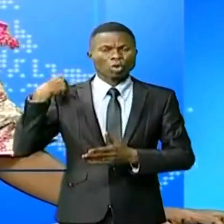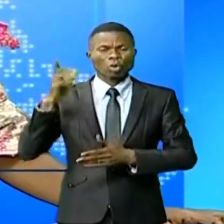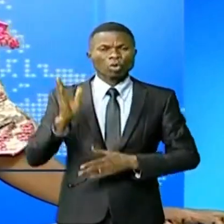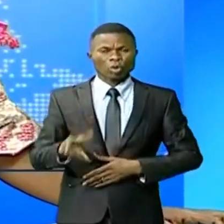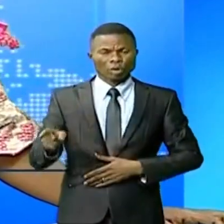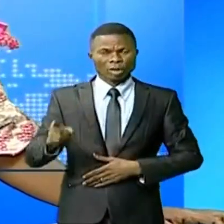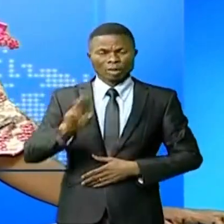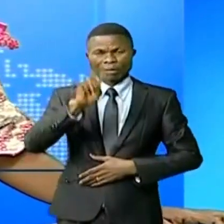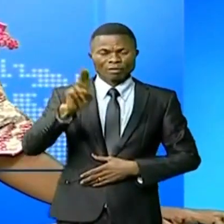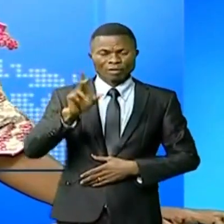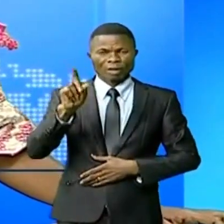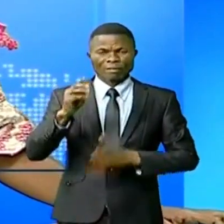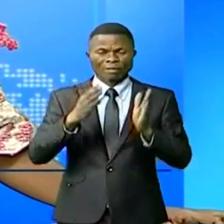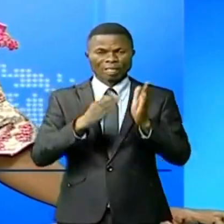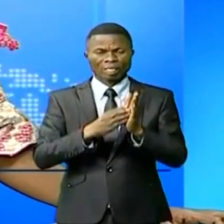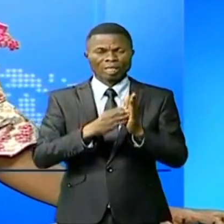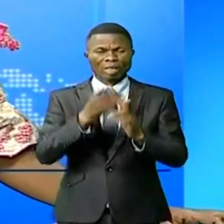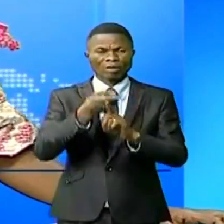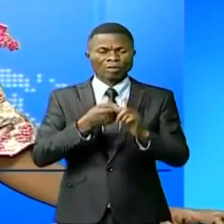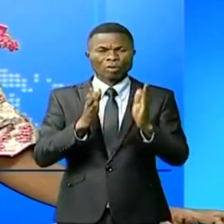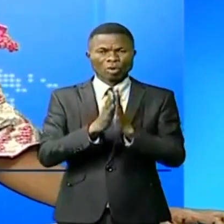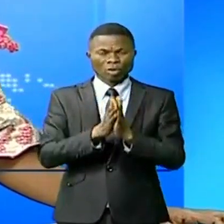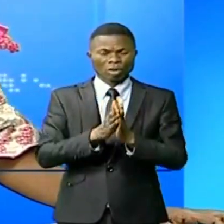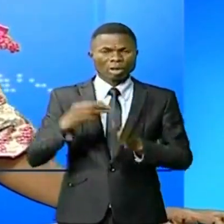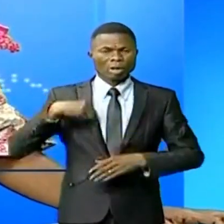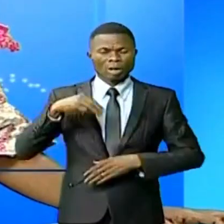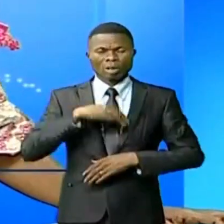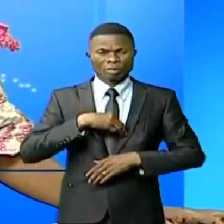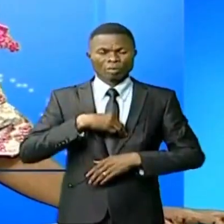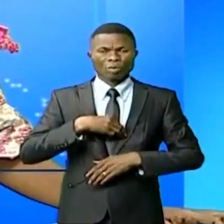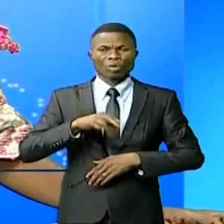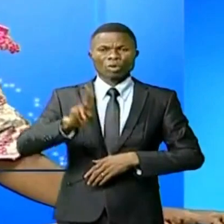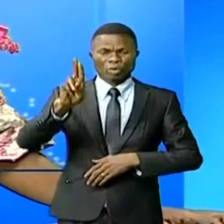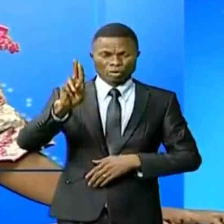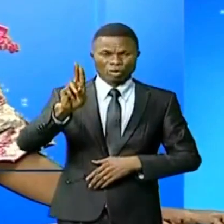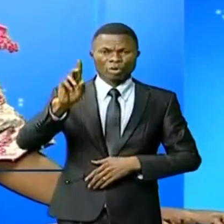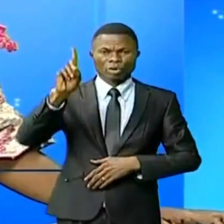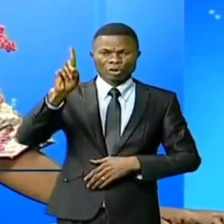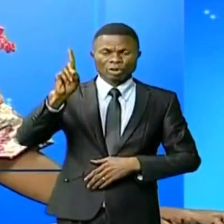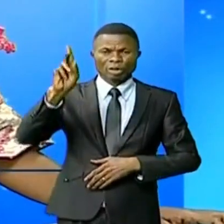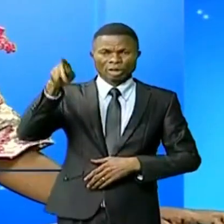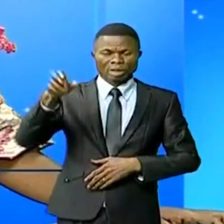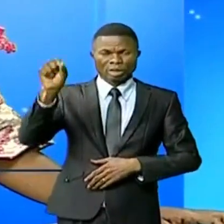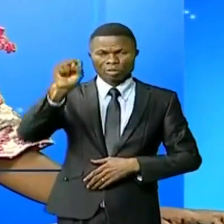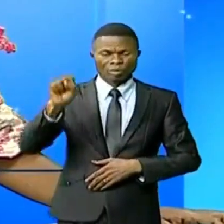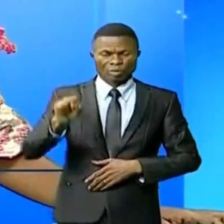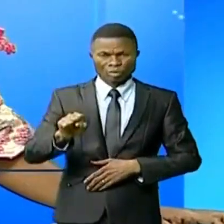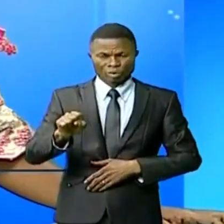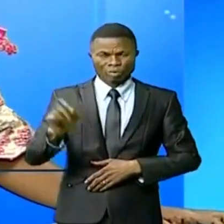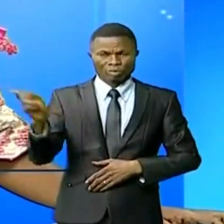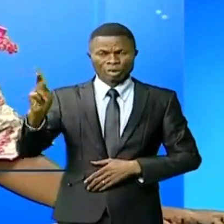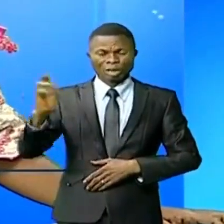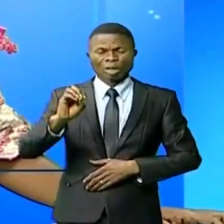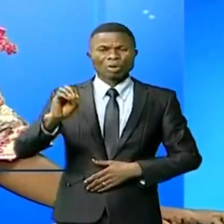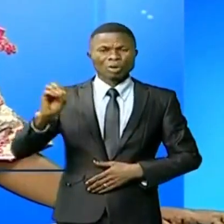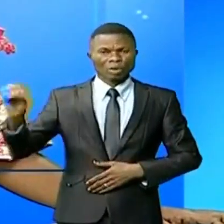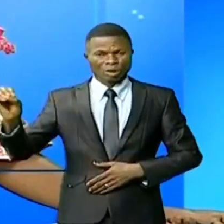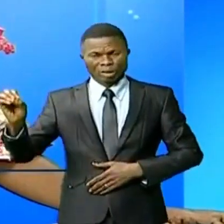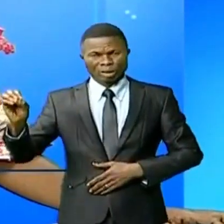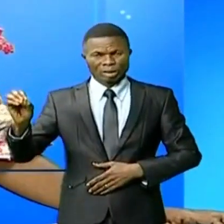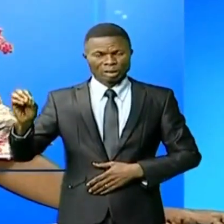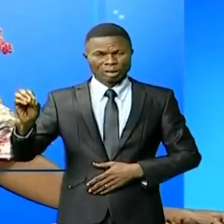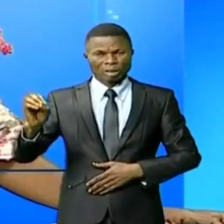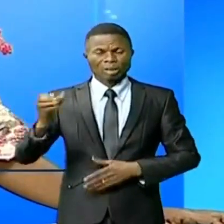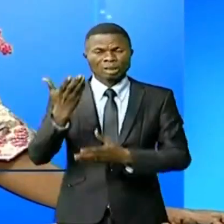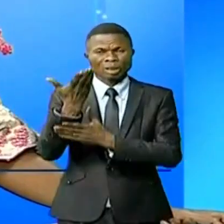Ce vendredi 29 octobre, les membres du rassemblement des démocrates tshisekédistes Kassaï-Oriental ont réitéré